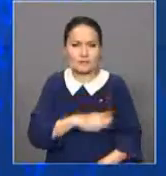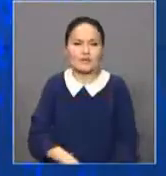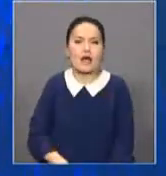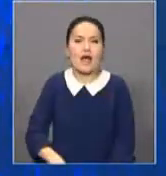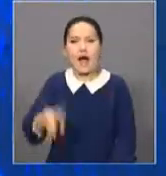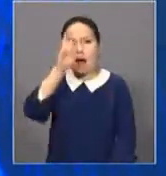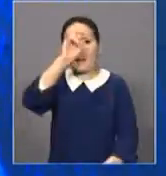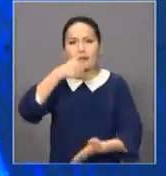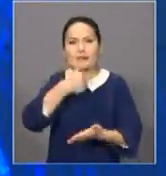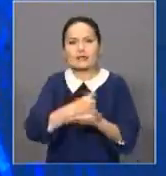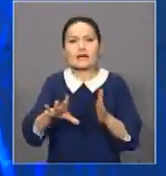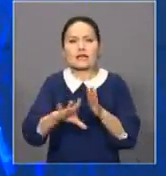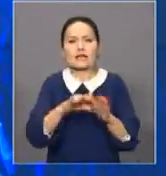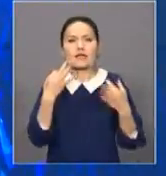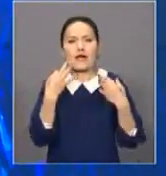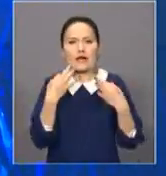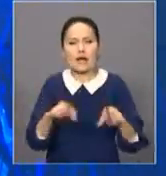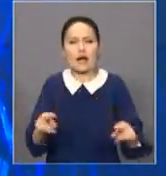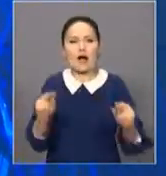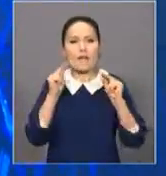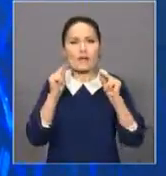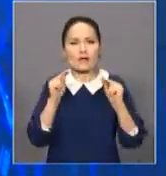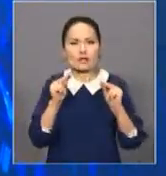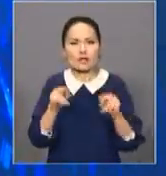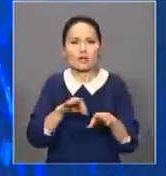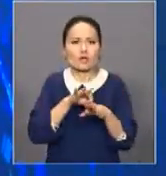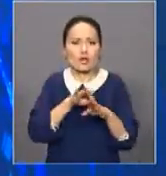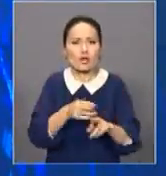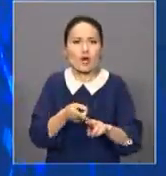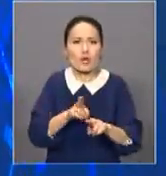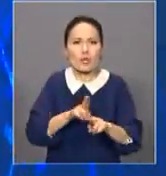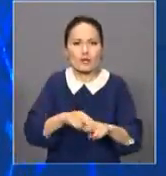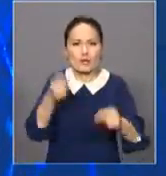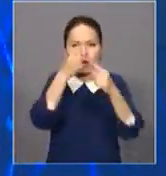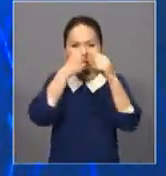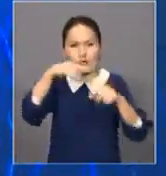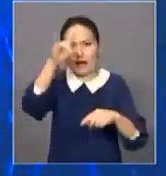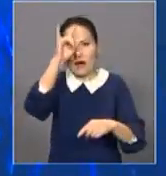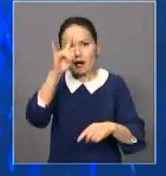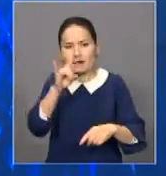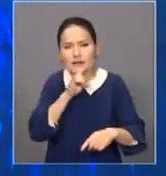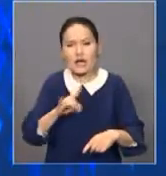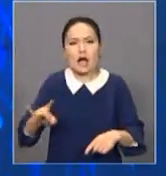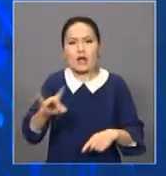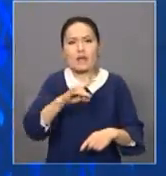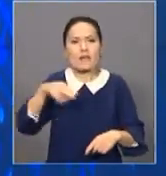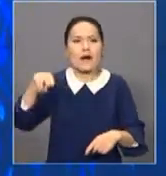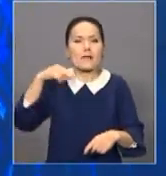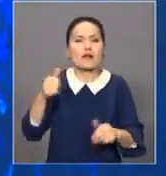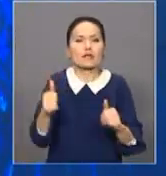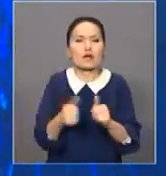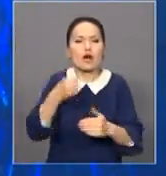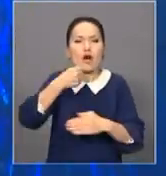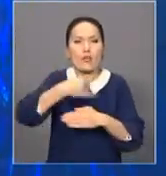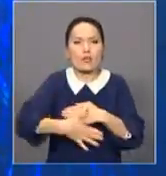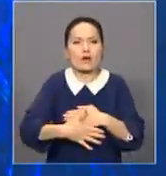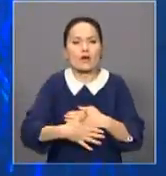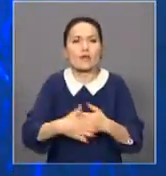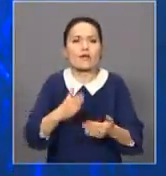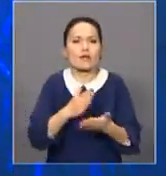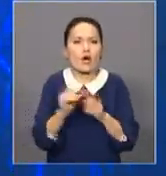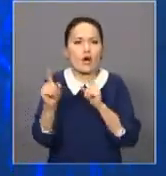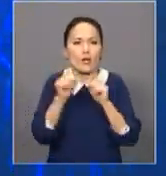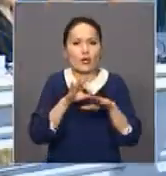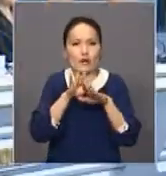Президентік сайлау еркін әділ әрі ашы өтті. Бұл туралы бүгін Қазастан Республикасының президенті жандағы орталық коммуникациялар қызметінде